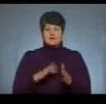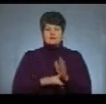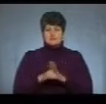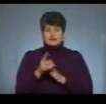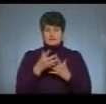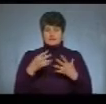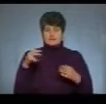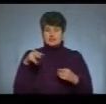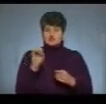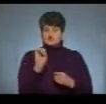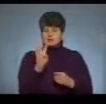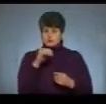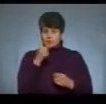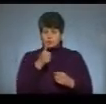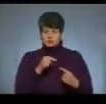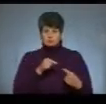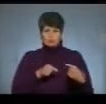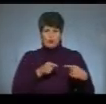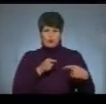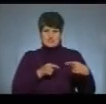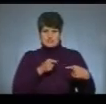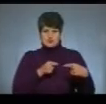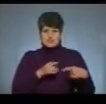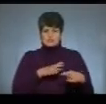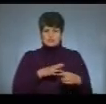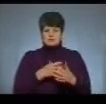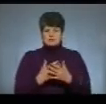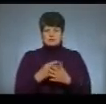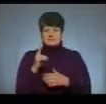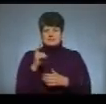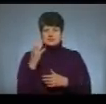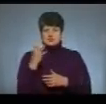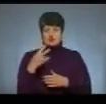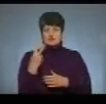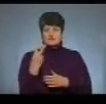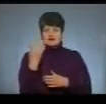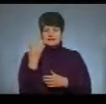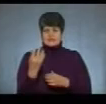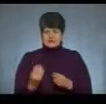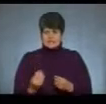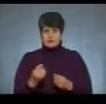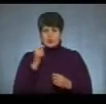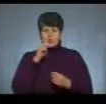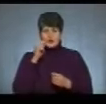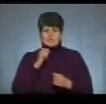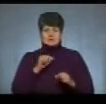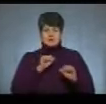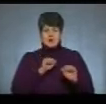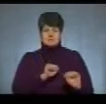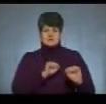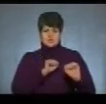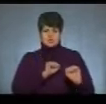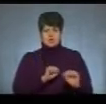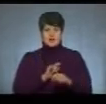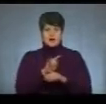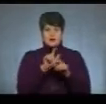2014-го. Протистояння за Литови ще тривали 242 дні. Українські армійці обороняли аеропорти і тоді, коли